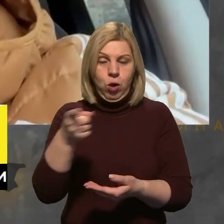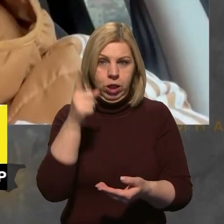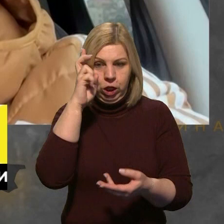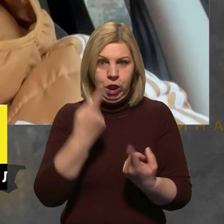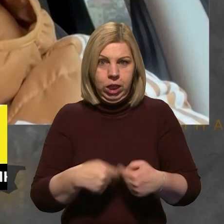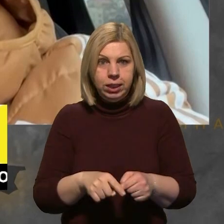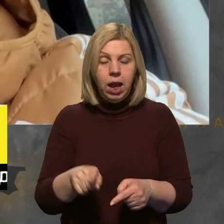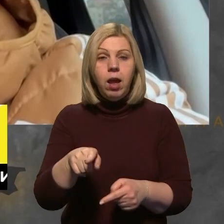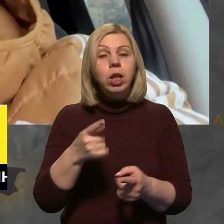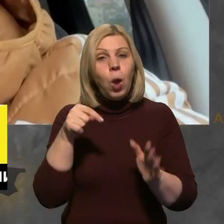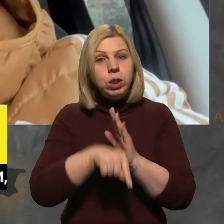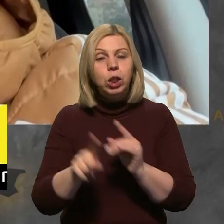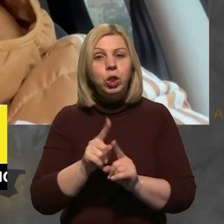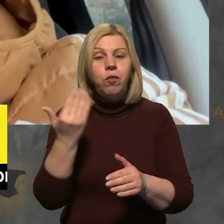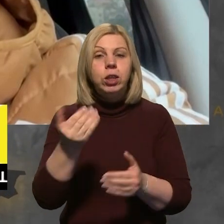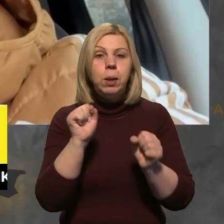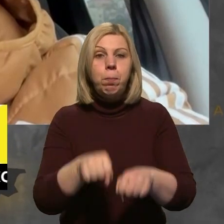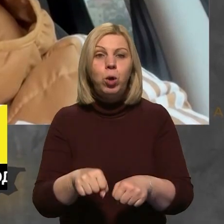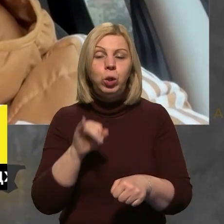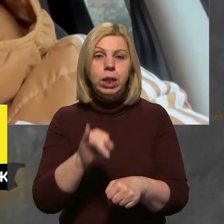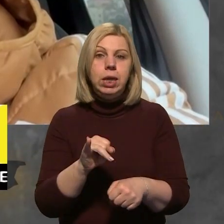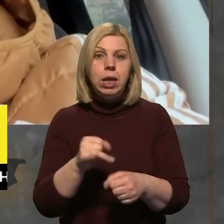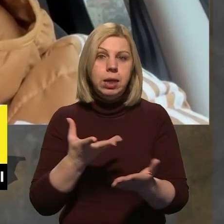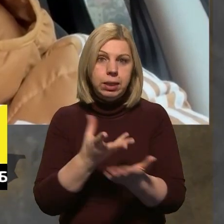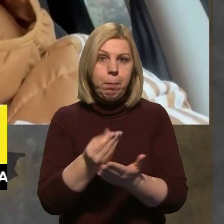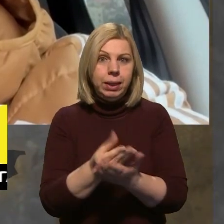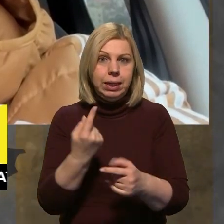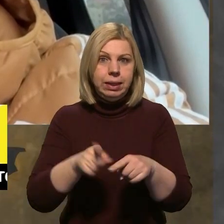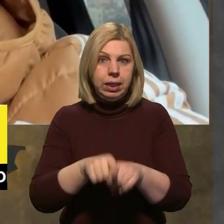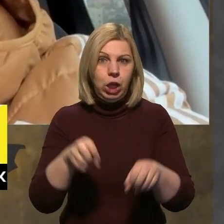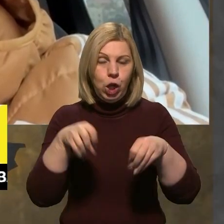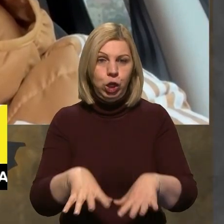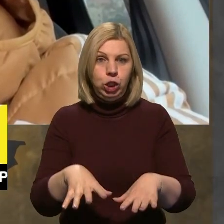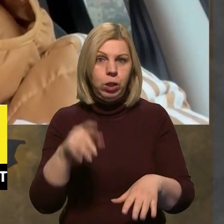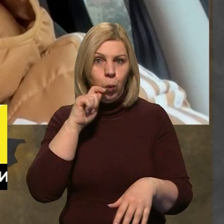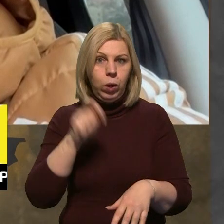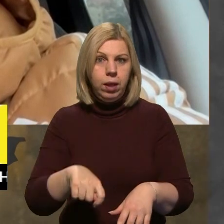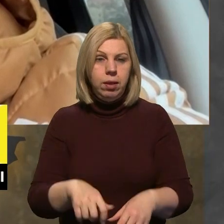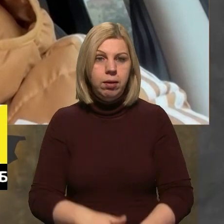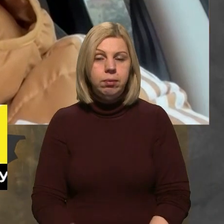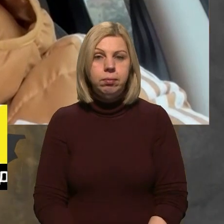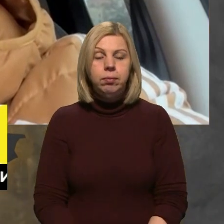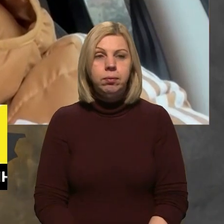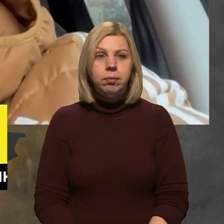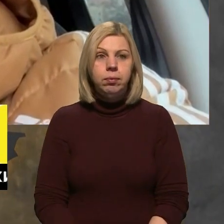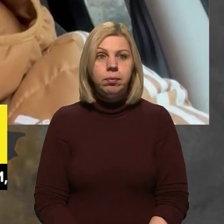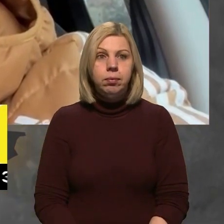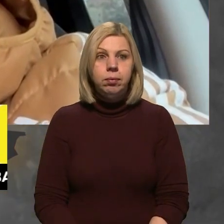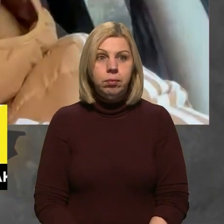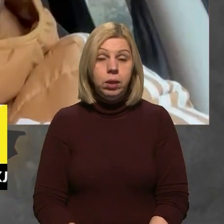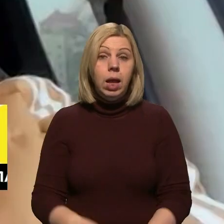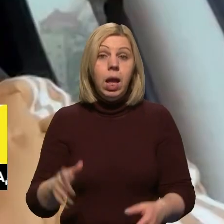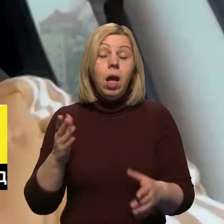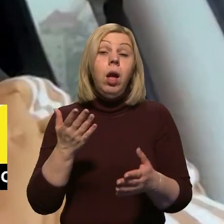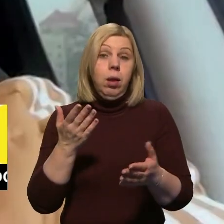чи означає це, що вони можуть і платити за це рішення Україні? Ну,